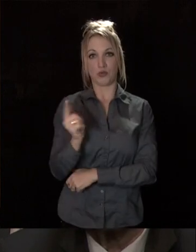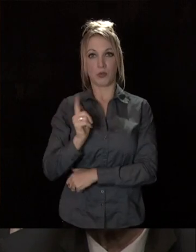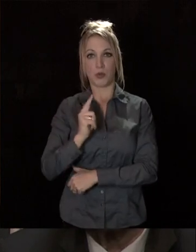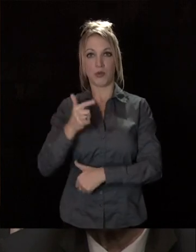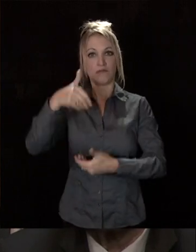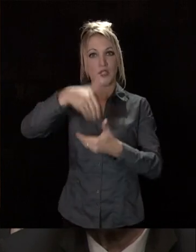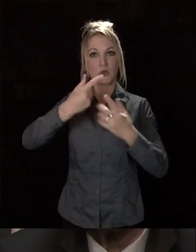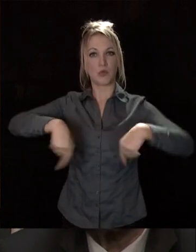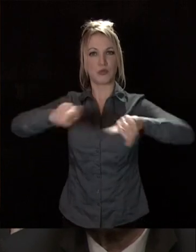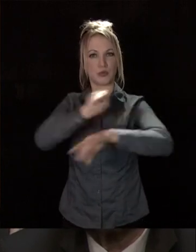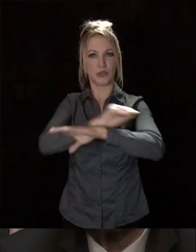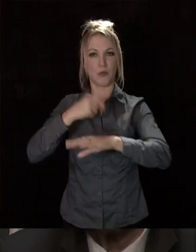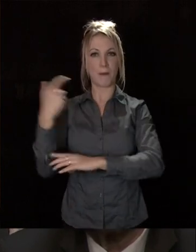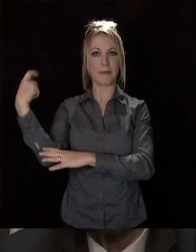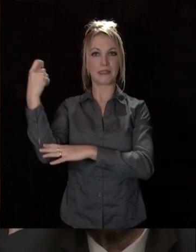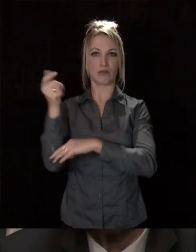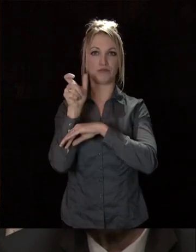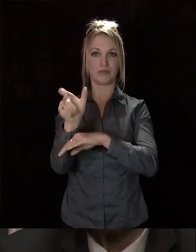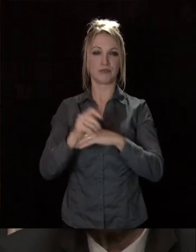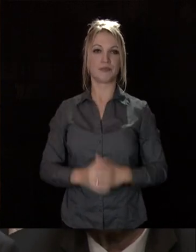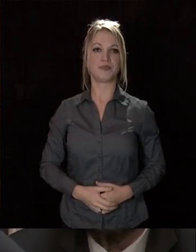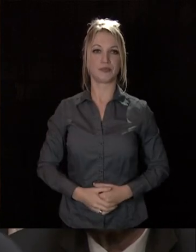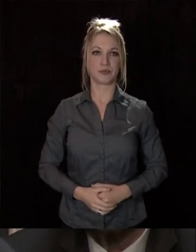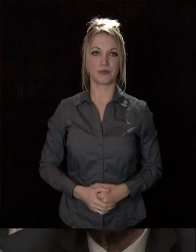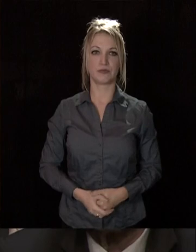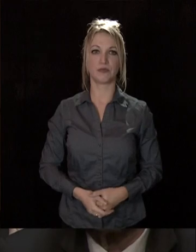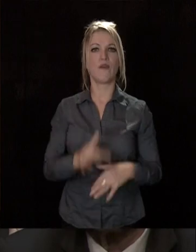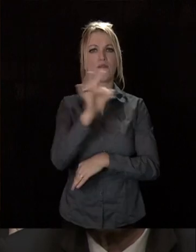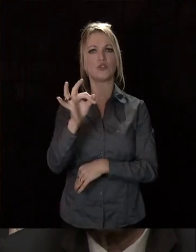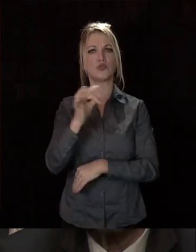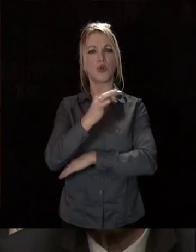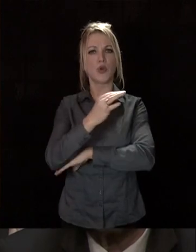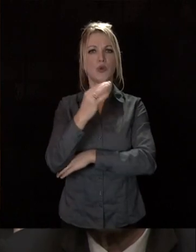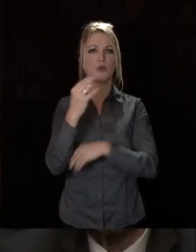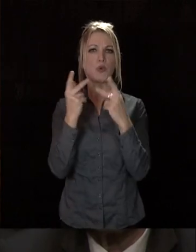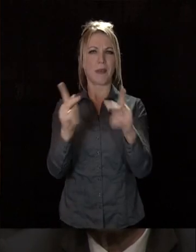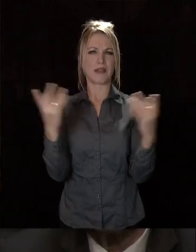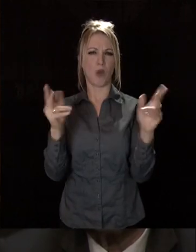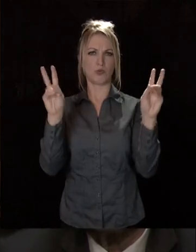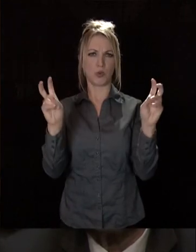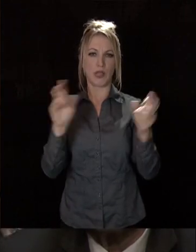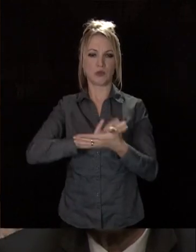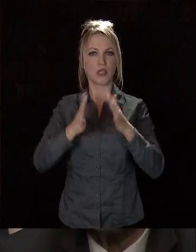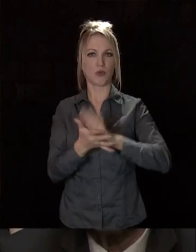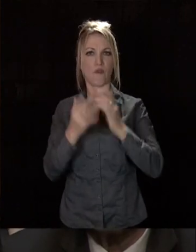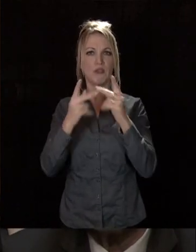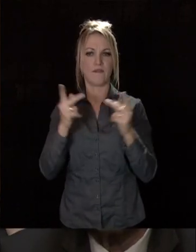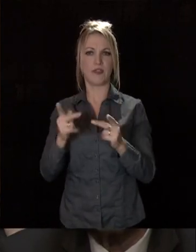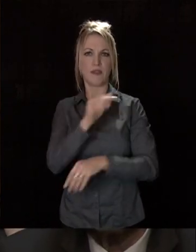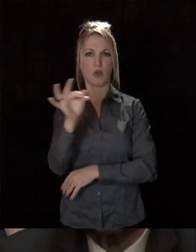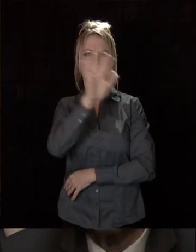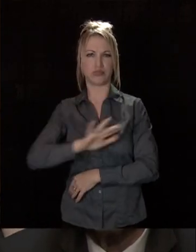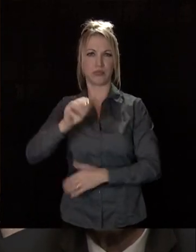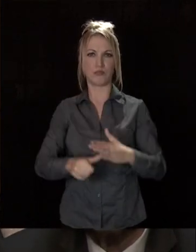de sécurité que je préside au sein de France Urbaine. France Urbaine, c'est l'association des grandes villes et métropole de France. Nous